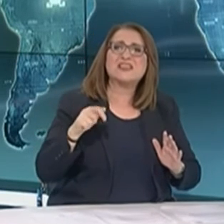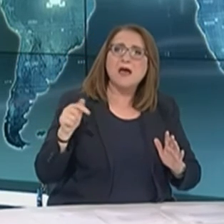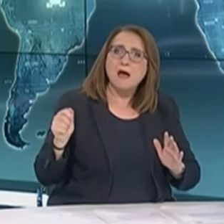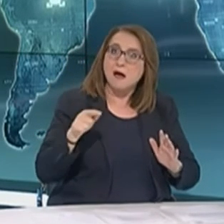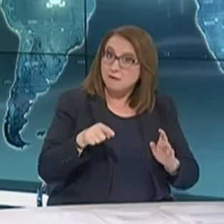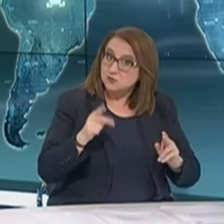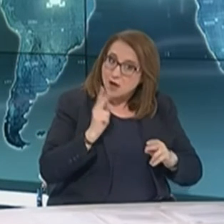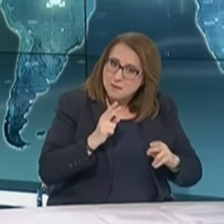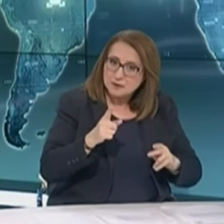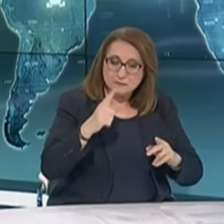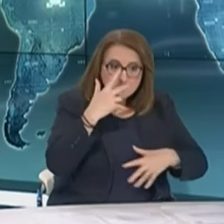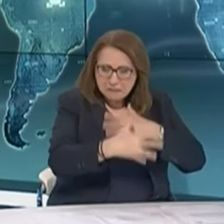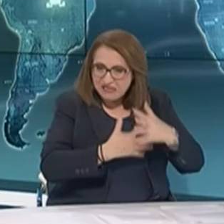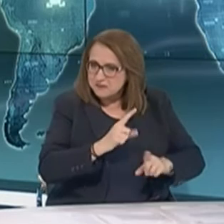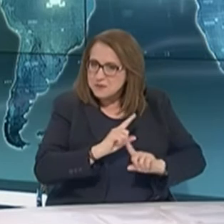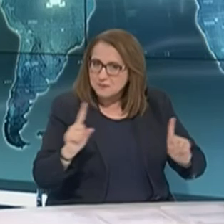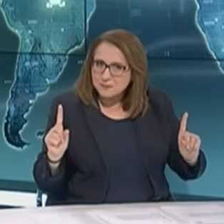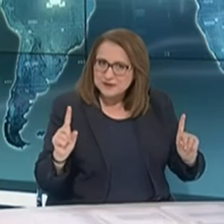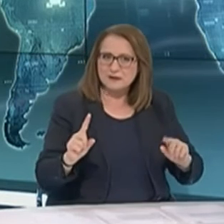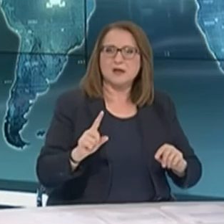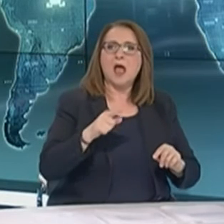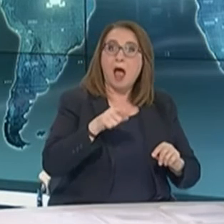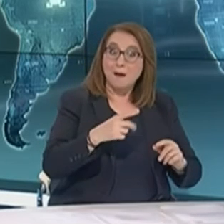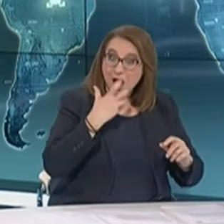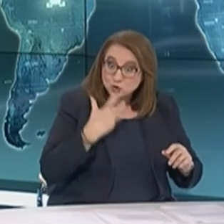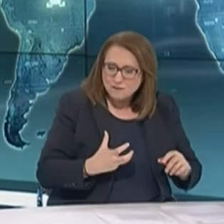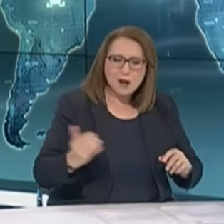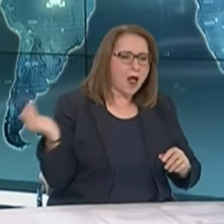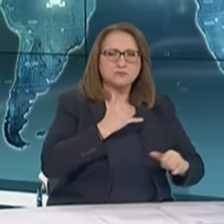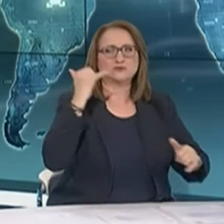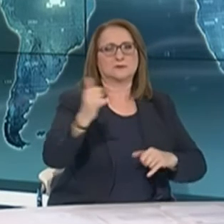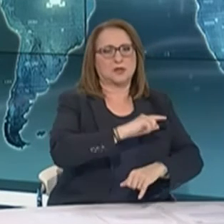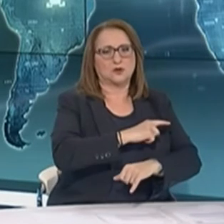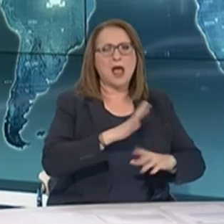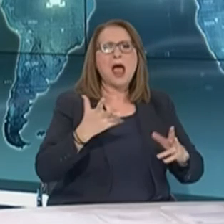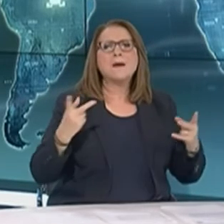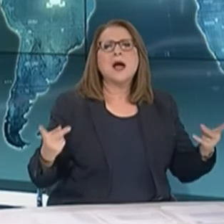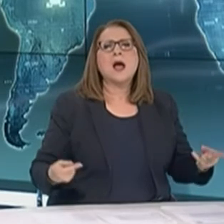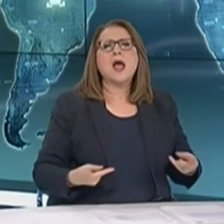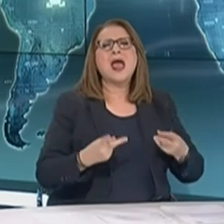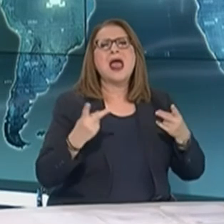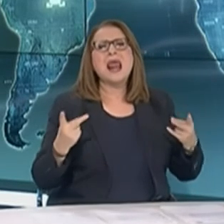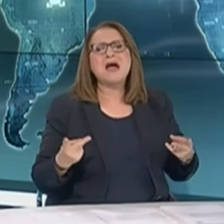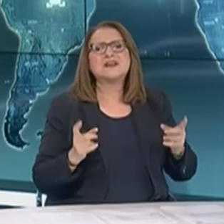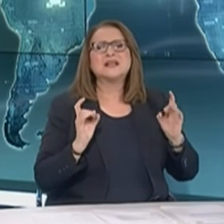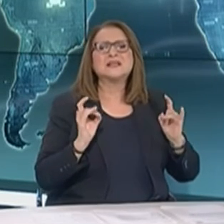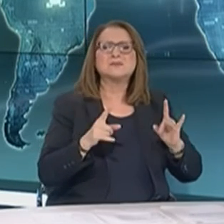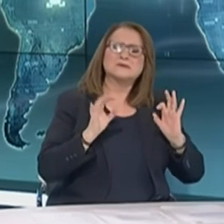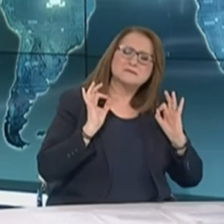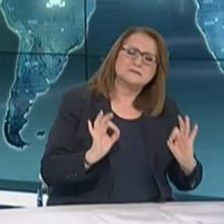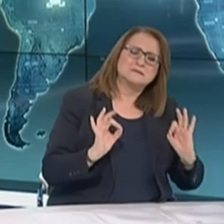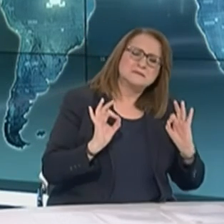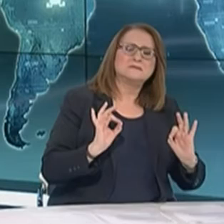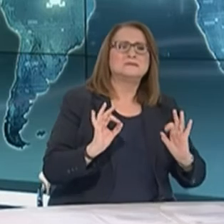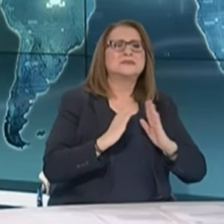εκεί είναι το σημαντικότερο. Οι υπόλοιποι θα το περάσουμε ελαφρά και θα πρέπει να έχουμε επαγρήψεις όπως κάνουμε και σε κάθε άλλη περίπτωση για συμπτώματα που ενδεχομένως είναι πιο